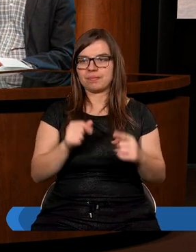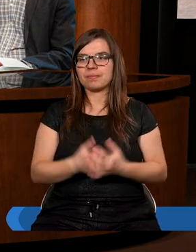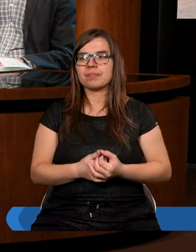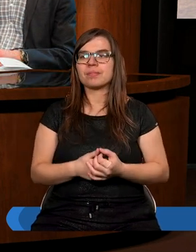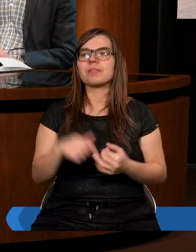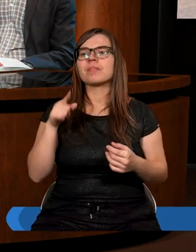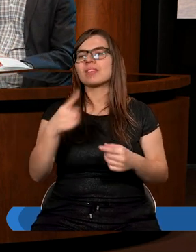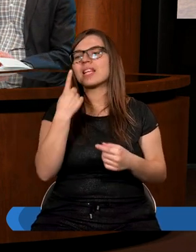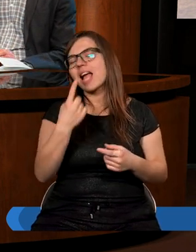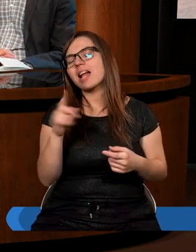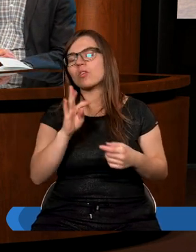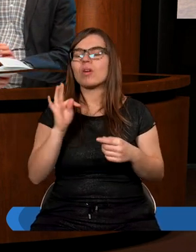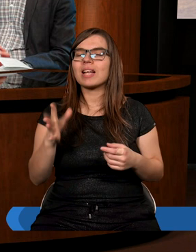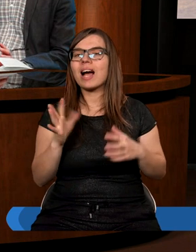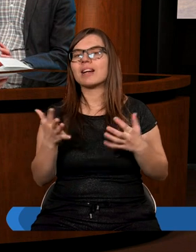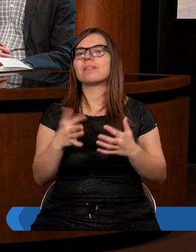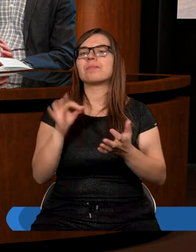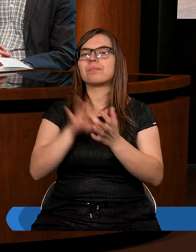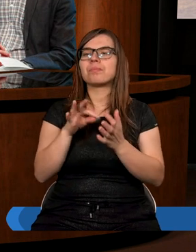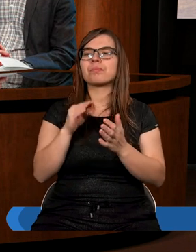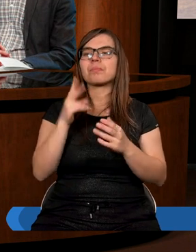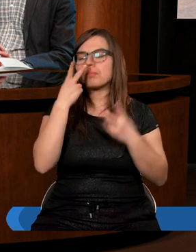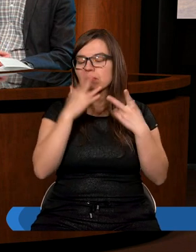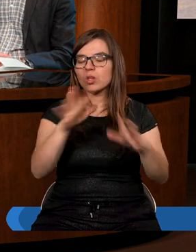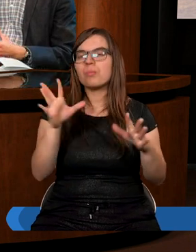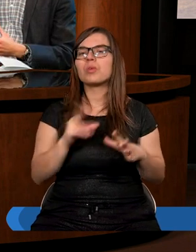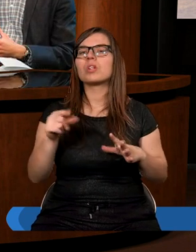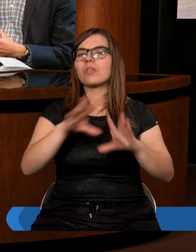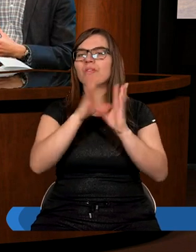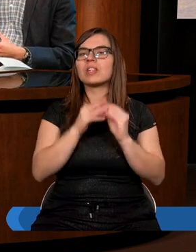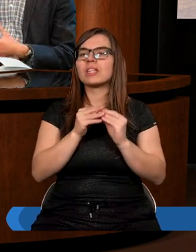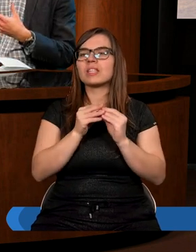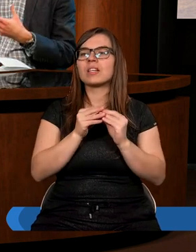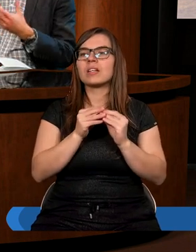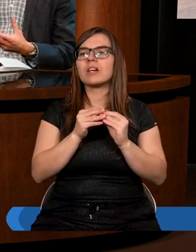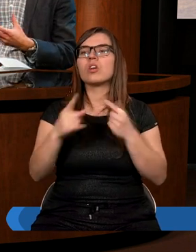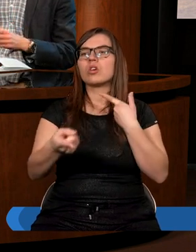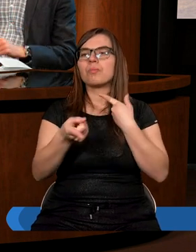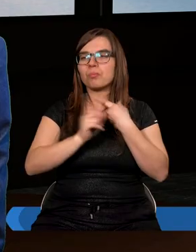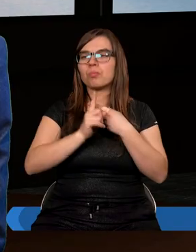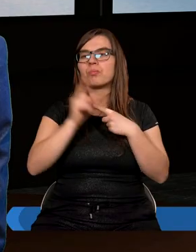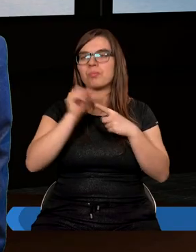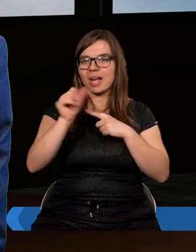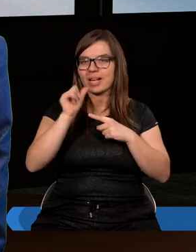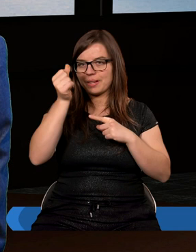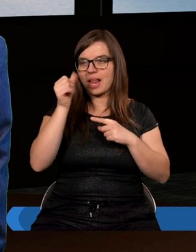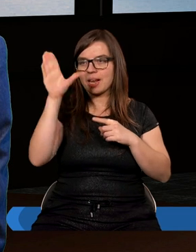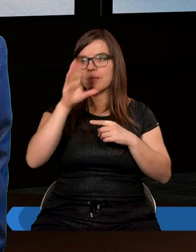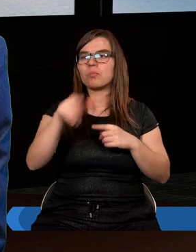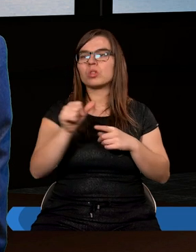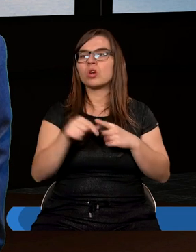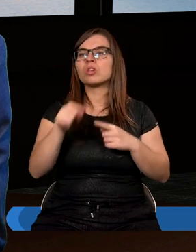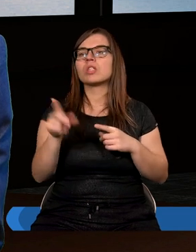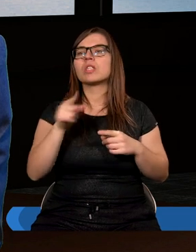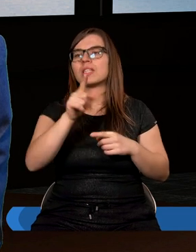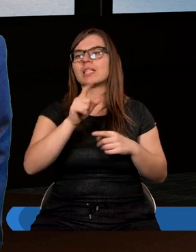Dla mnie jedną z takich rzeczy, która wskazuje, że akurat Chrystus jest numerem jeden w moim życiu, to jest to, że